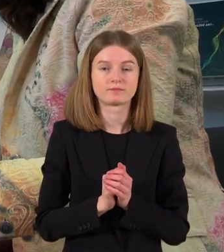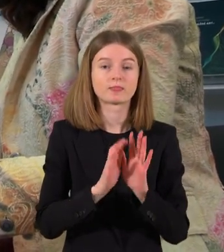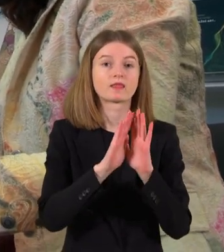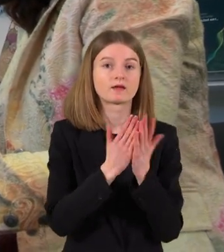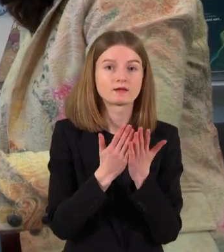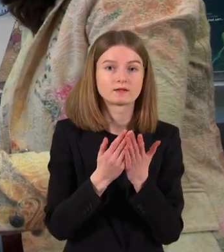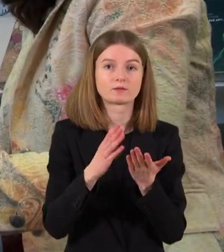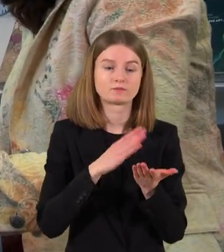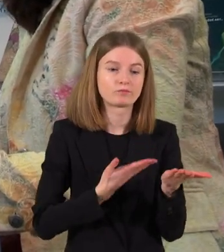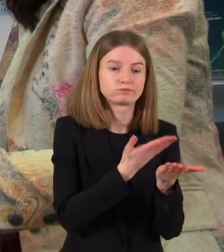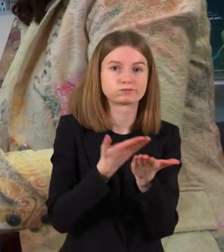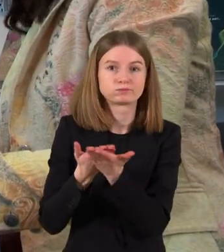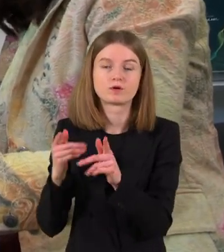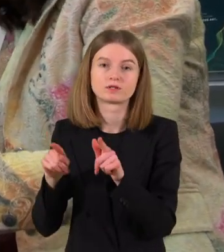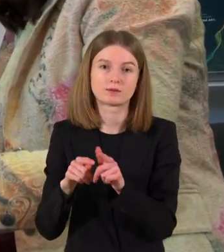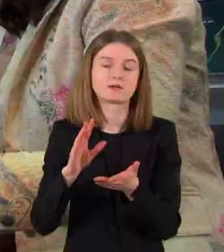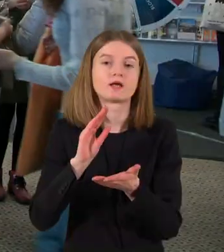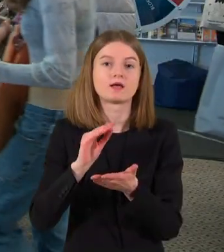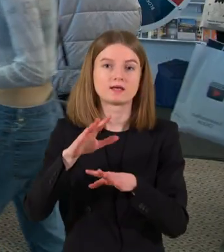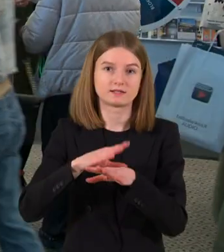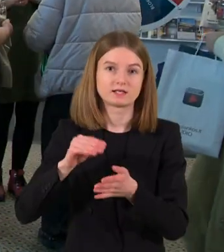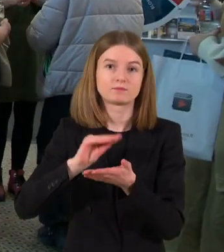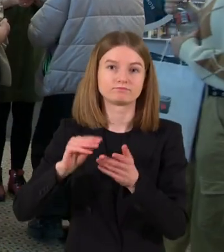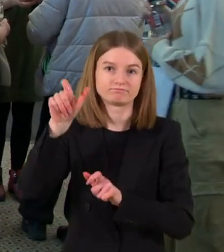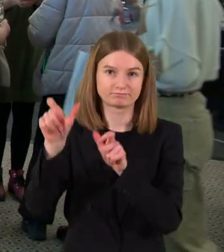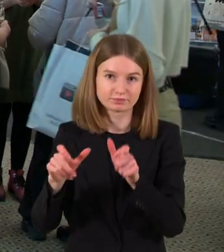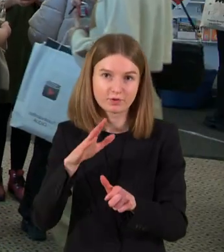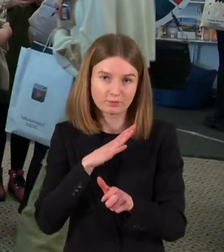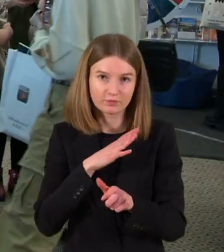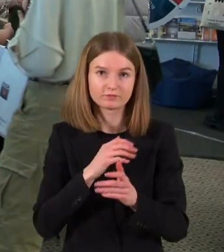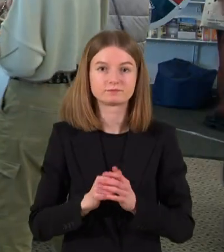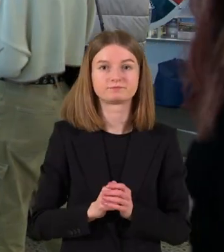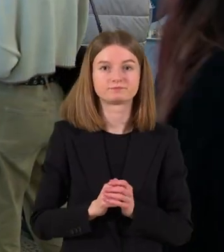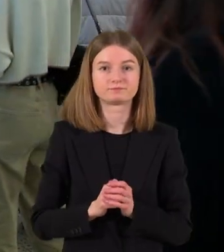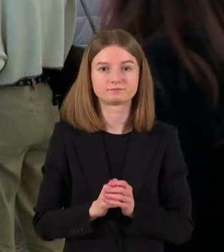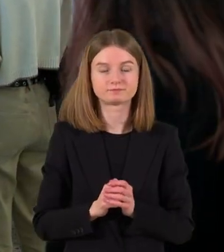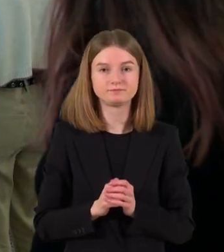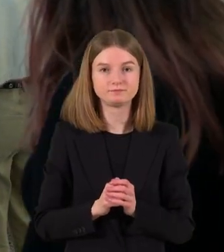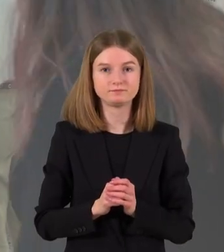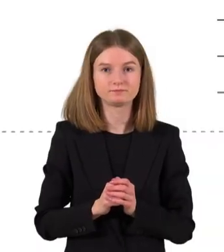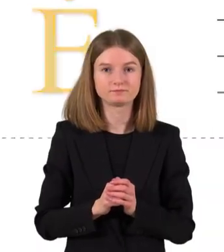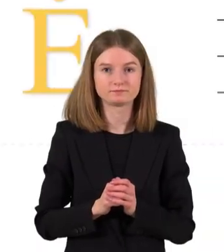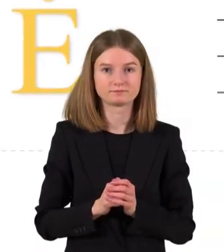bendravo burys, Seimo narių ir kanceliarijos darbuotojų, plačiau jau kitoje Seimo savaitės laidoje.